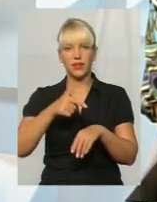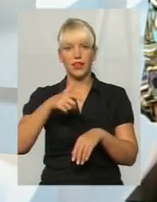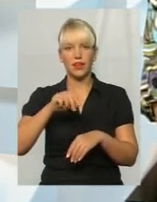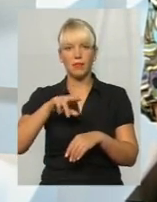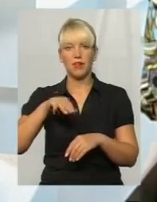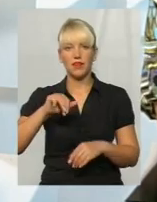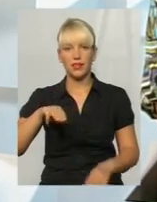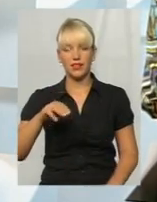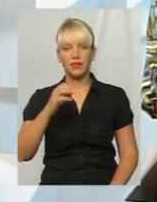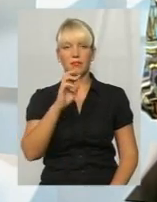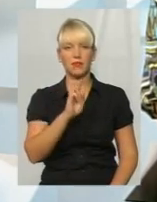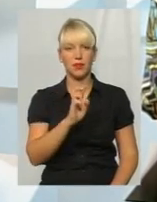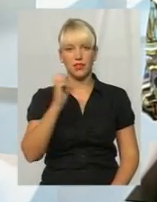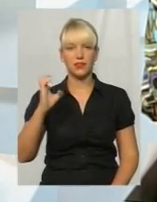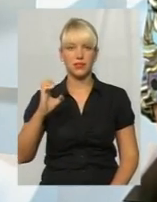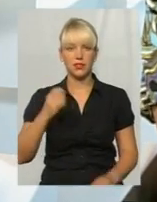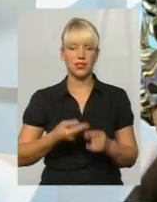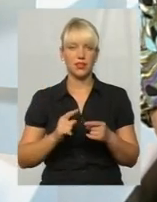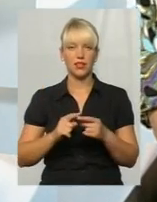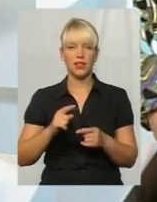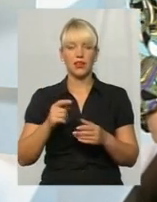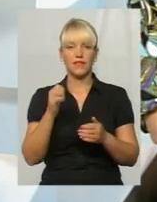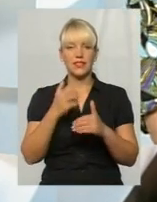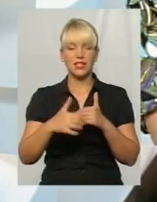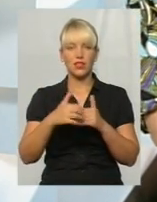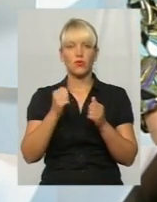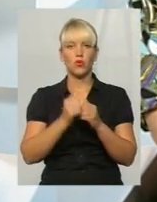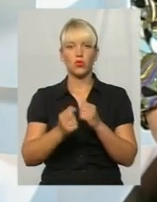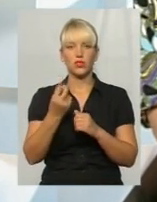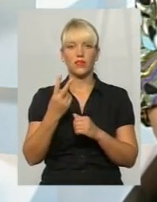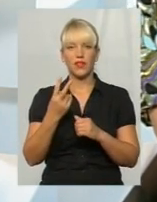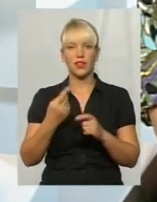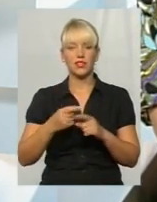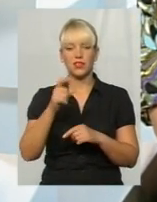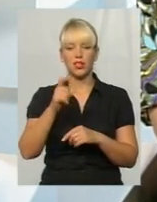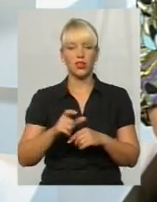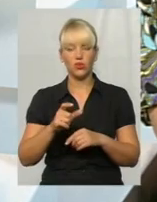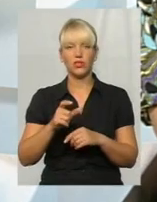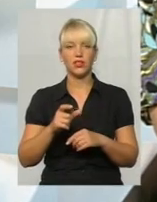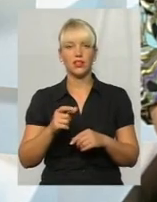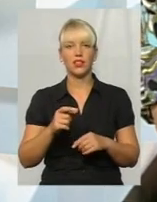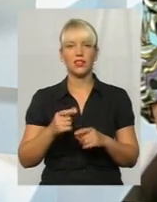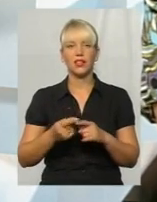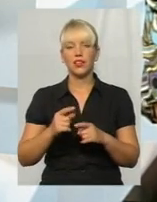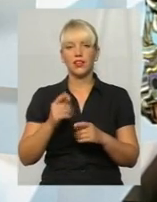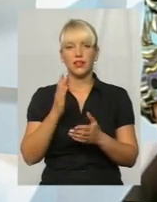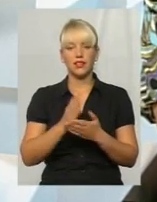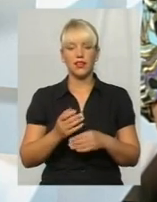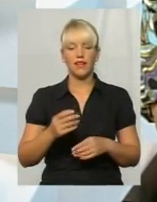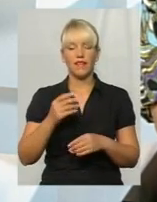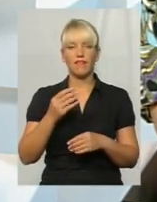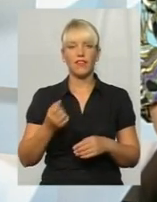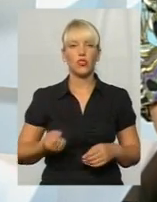Власне, цифри не в благанні. В середньому кожна 12-та людина у світі є носієм вірусу гепатиту B або C.